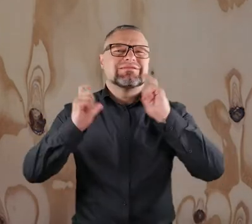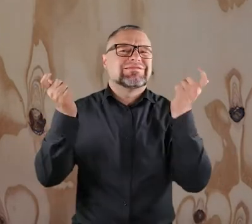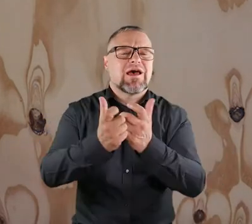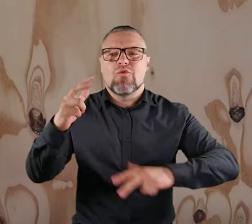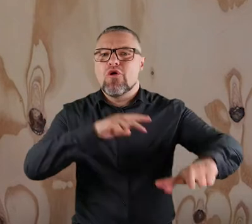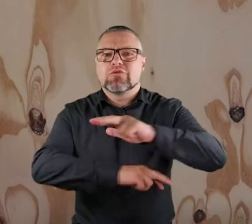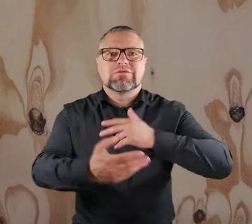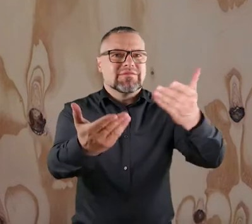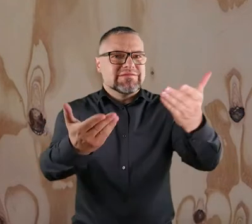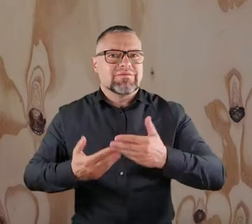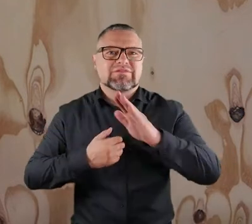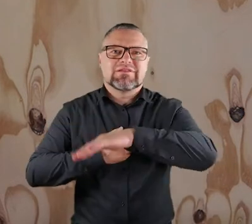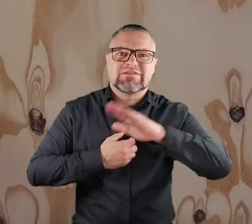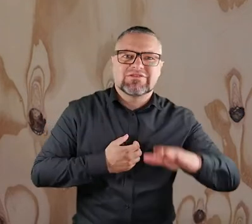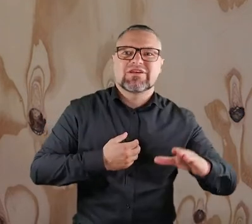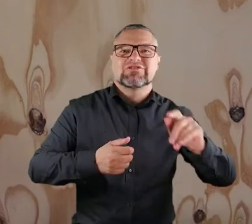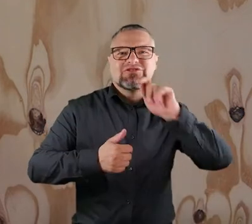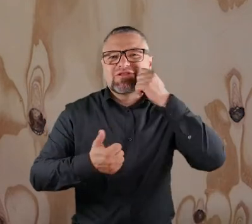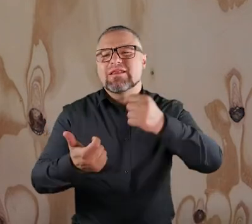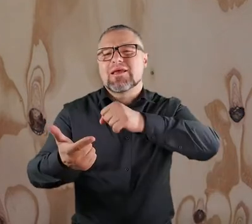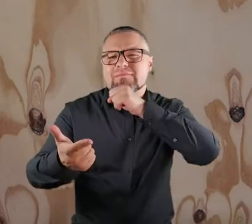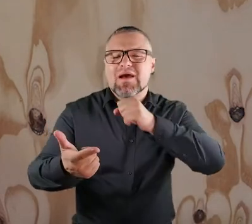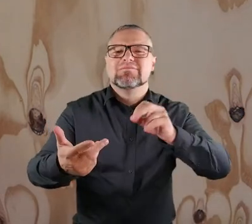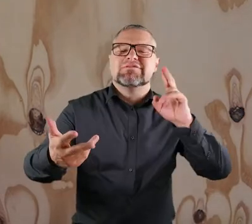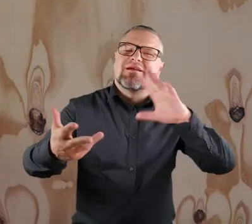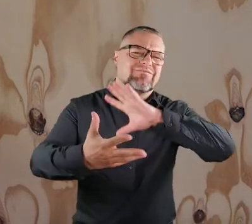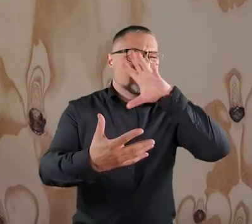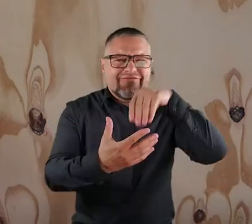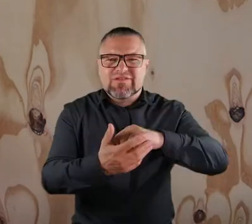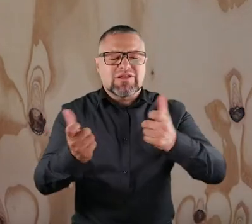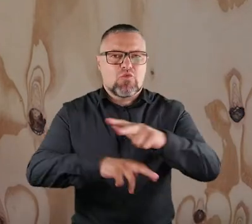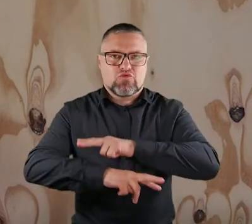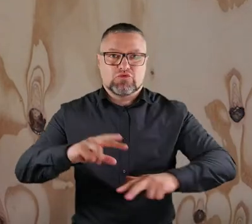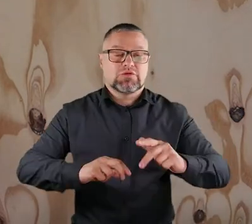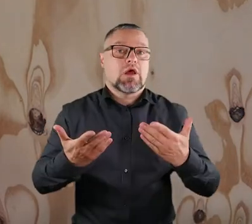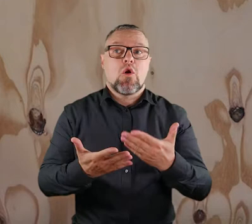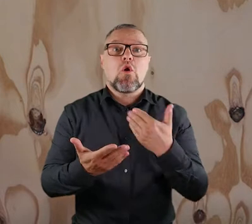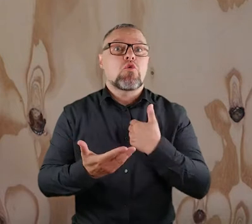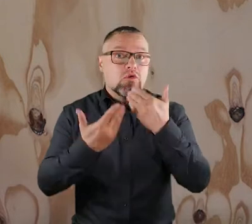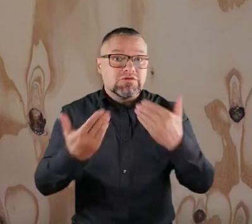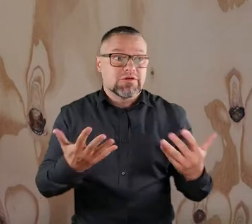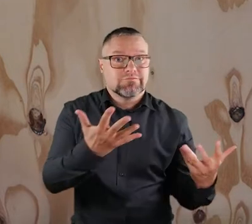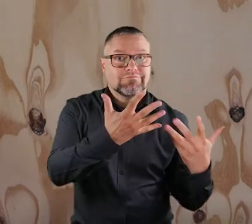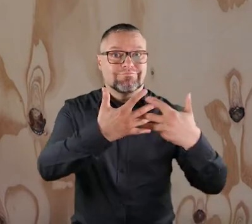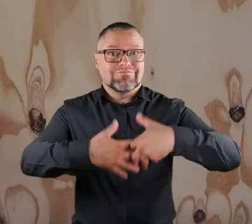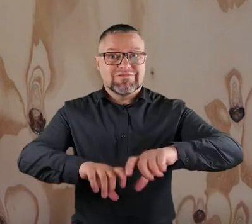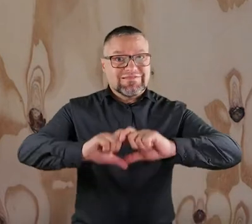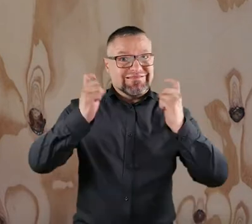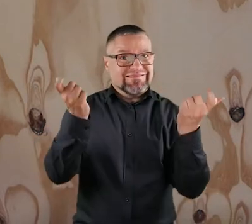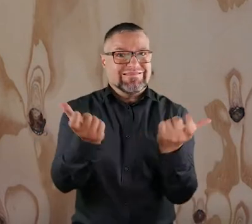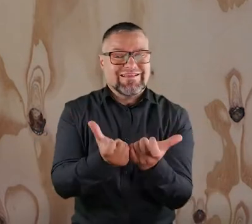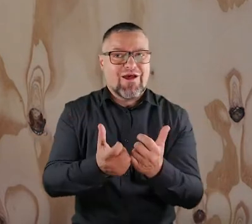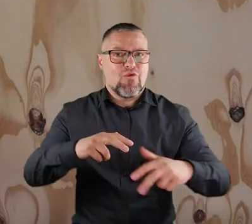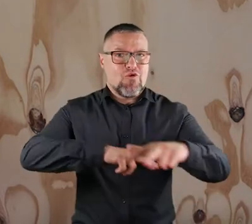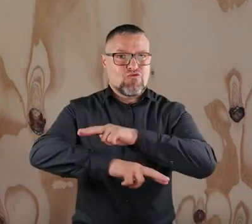dzieci wraz z rodzeństwem, rodzicami, dziadkami. Pomaga nam to zintegrować całe rodziny po